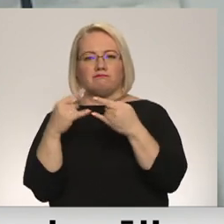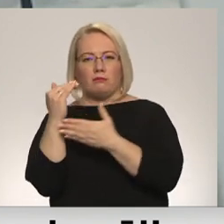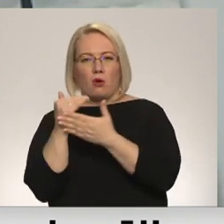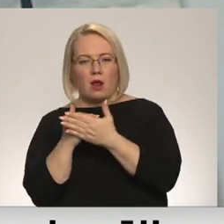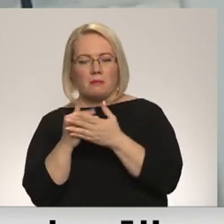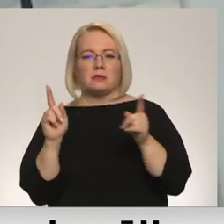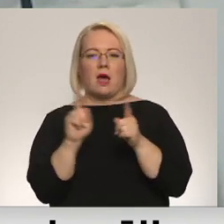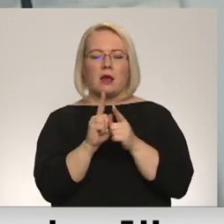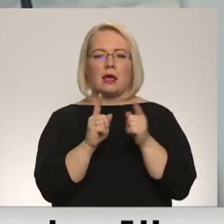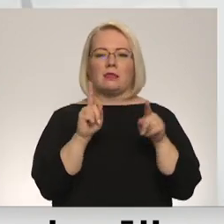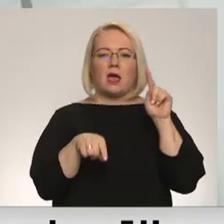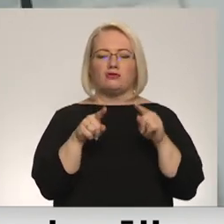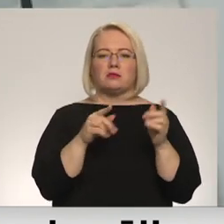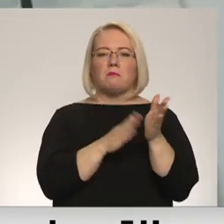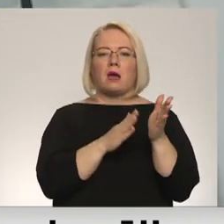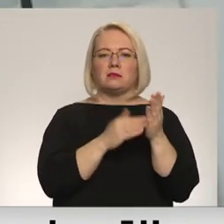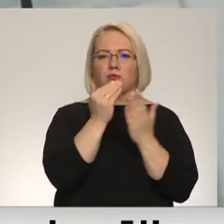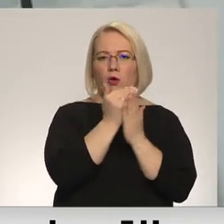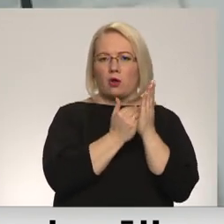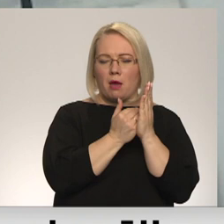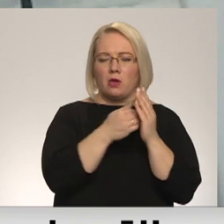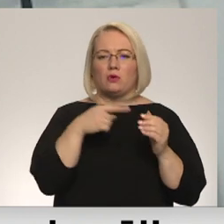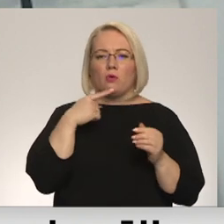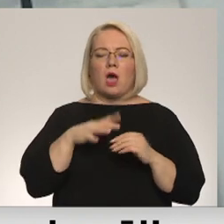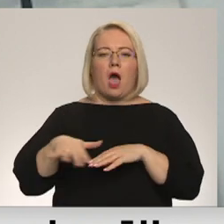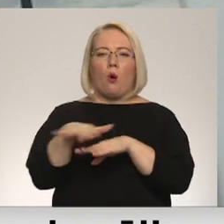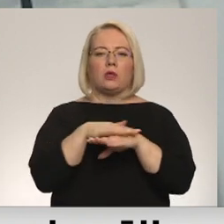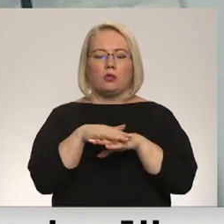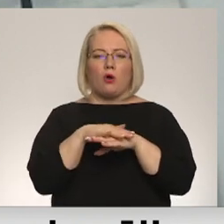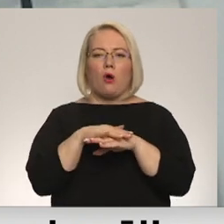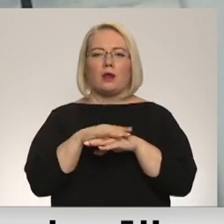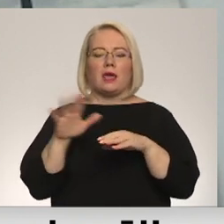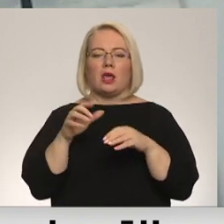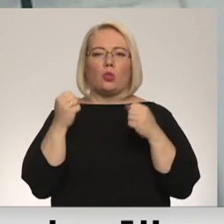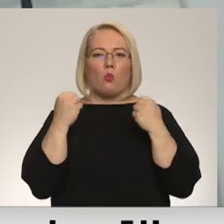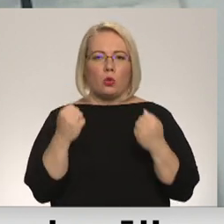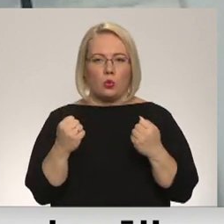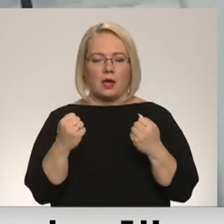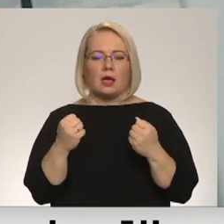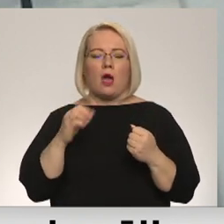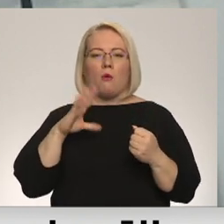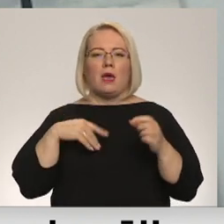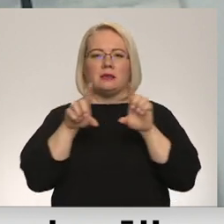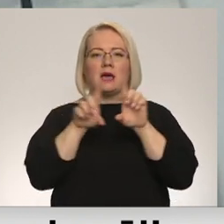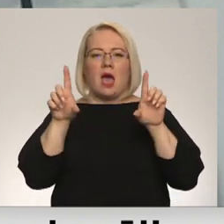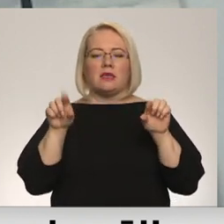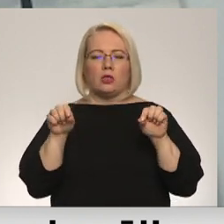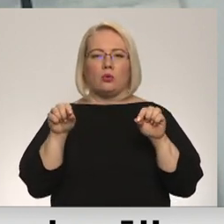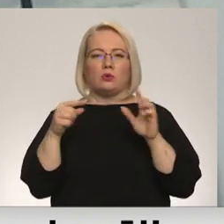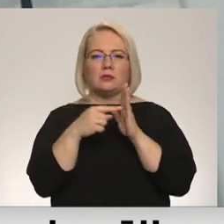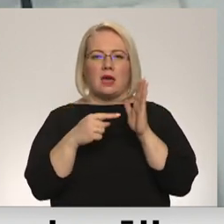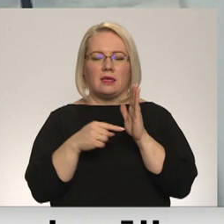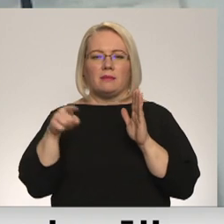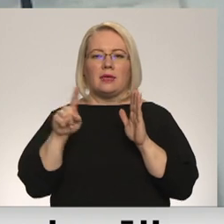no maksas programām. Auditorija zemes apraidēja ļoti noturīgi pēc kanta ar pētiem aģentūras datiem tie joprojām ir 17